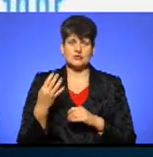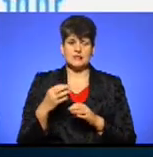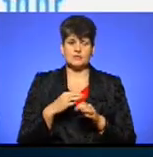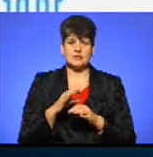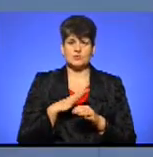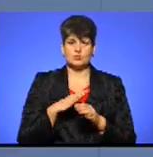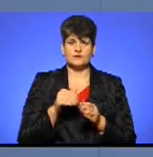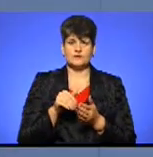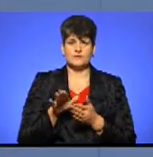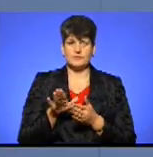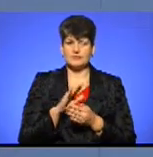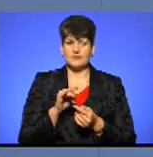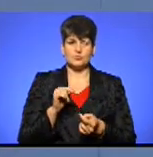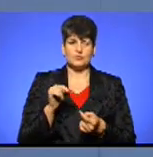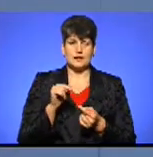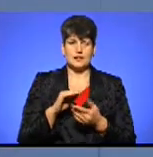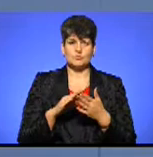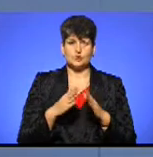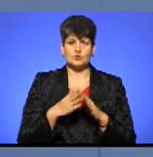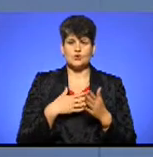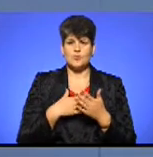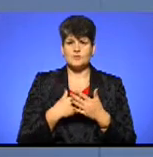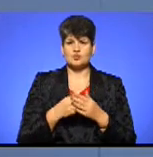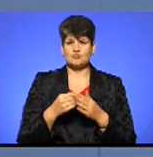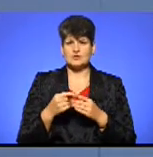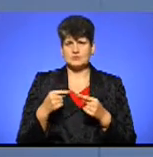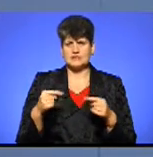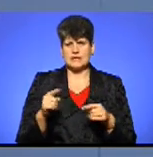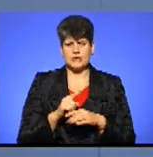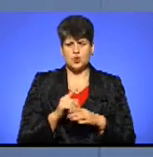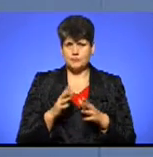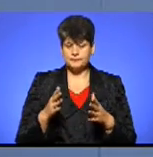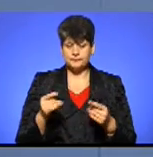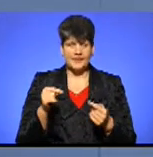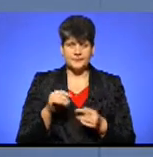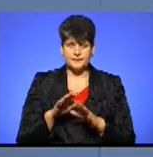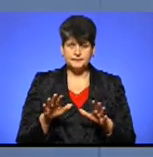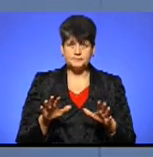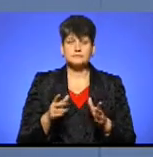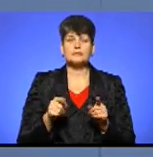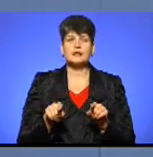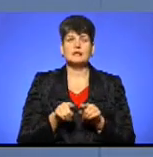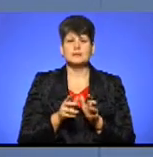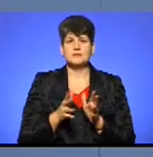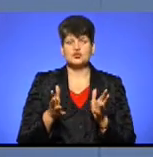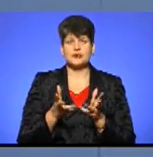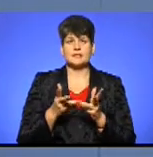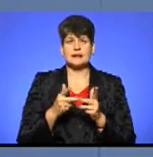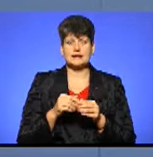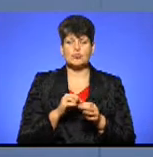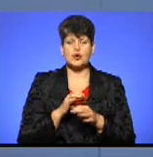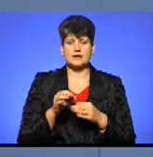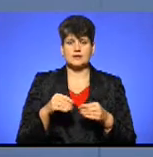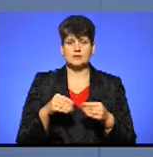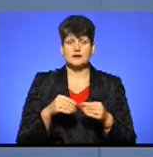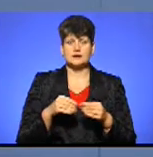відхилені, зв'язково не відповідністю положень громадського бюджету, тих чи інших норм. Також найбільша кількість проєктів, які нам подані,